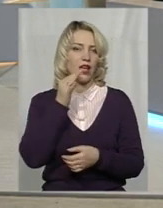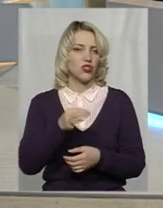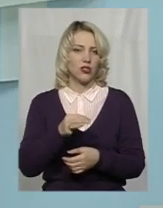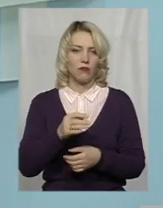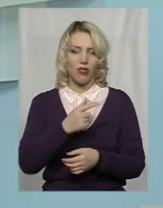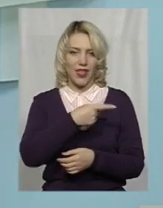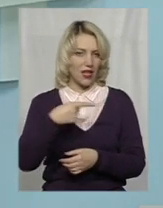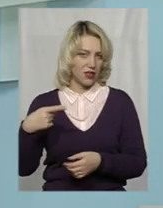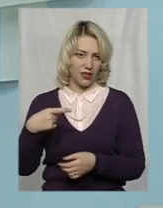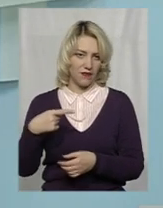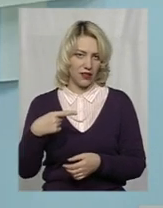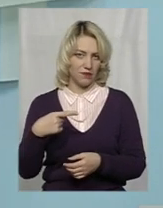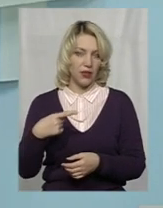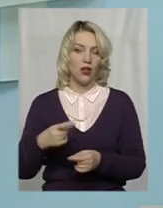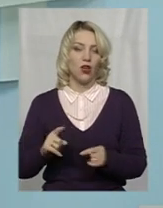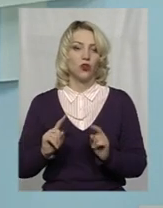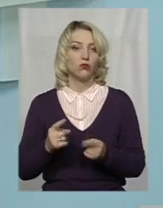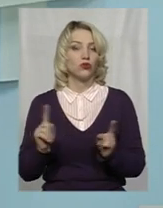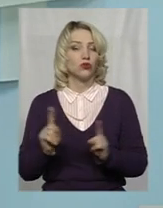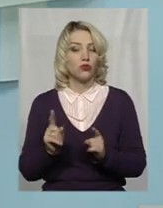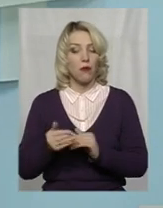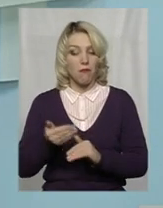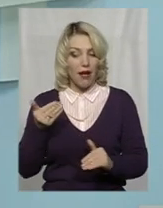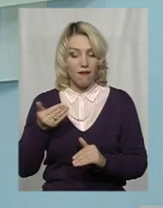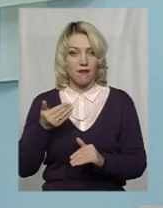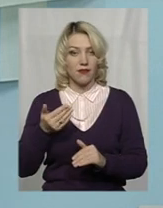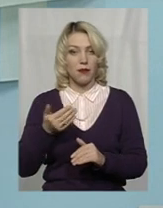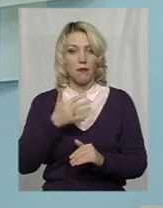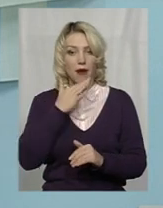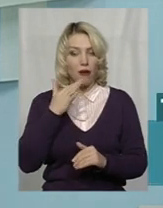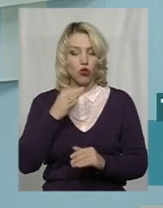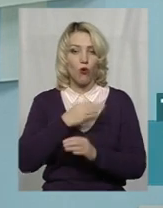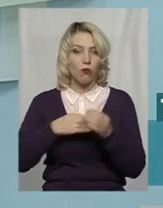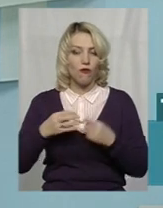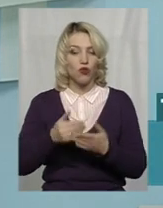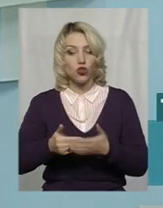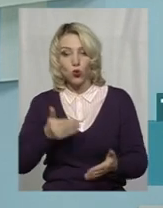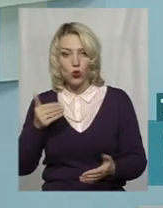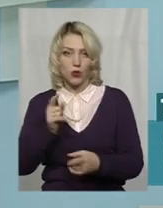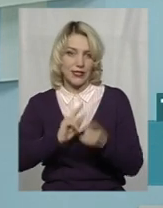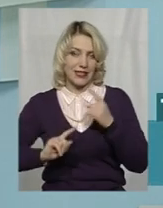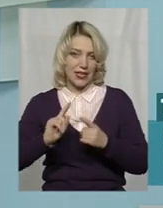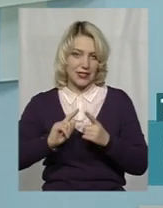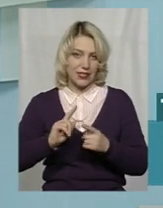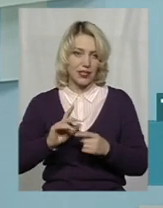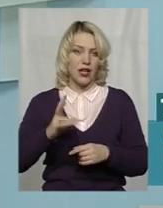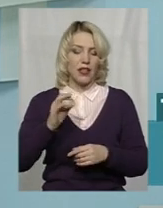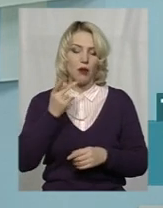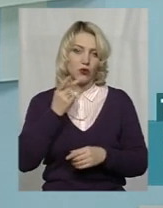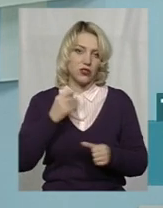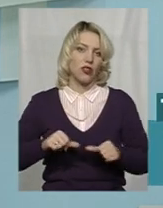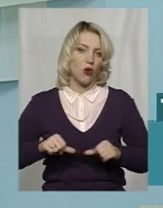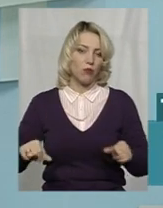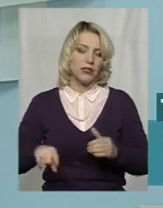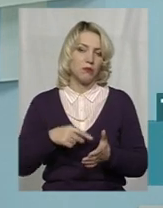негативним явищем. Тому що багато обговорень пройшло до сесій, зокрема, на постійних комісій